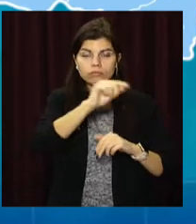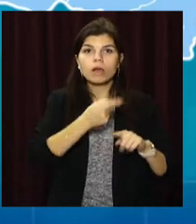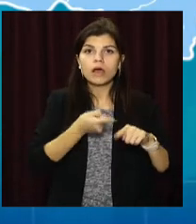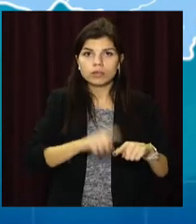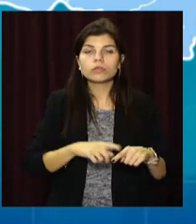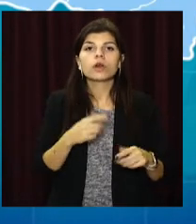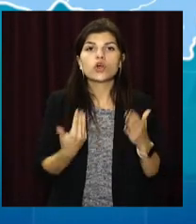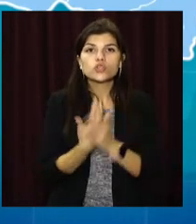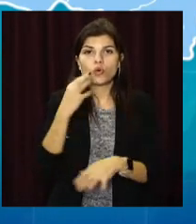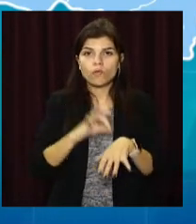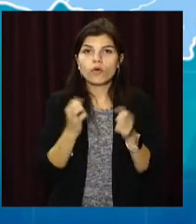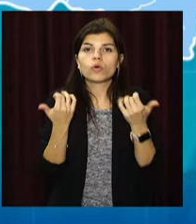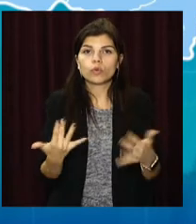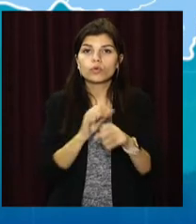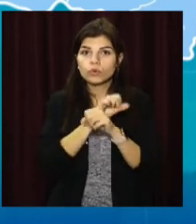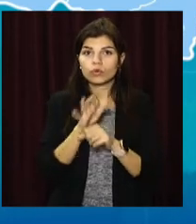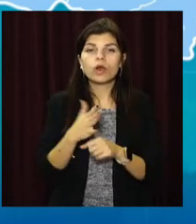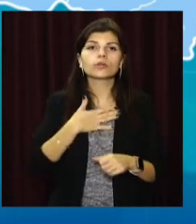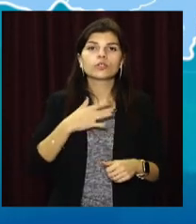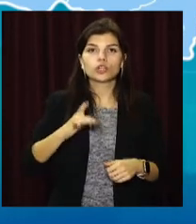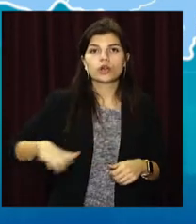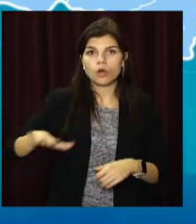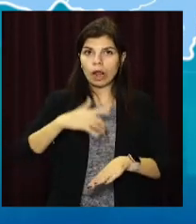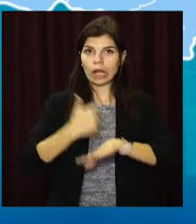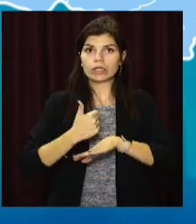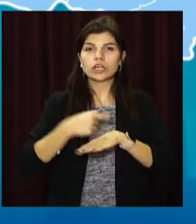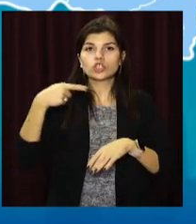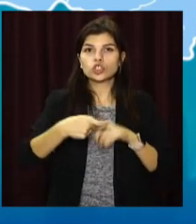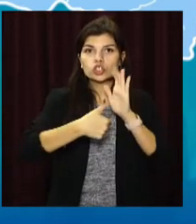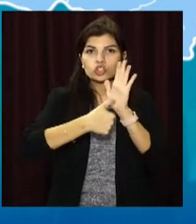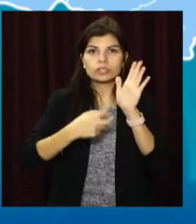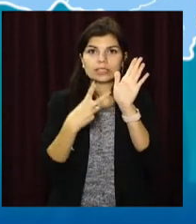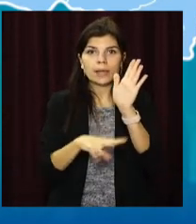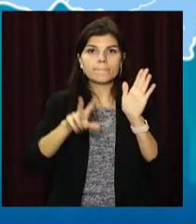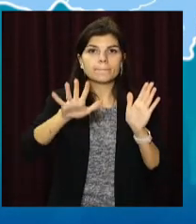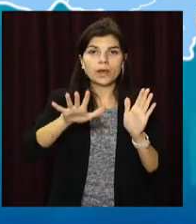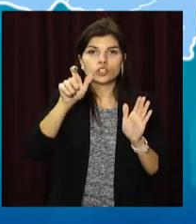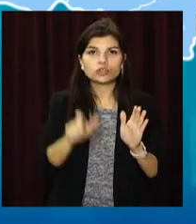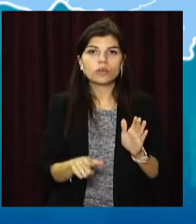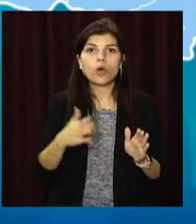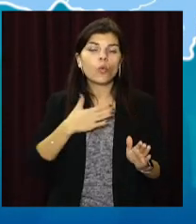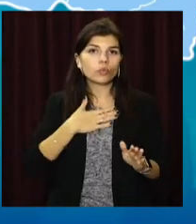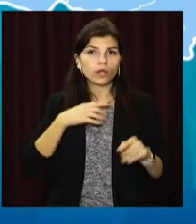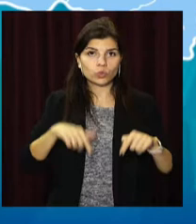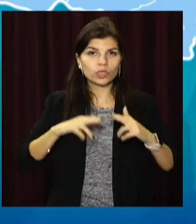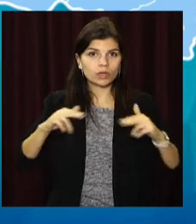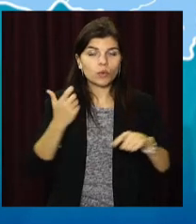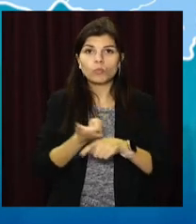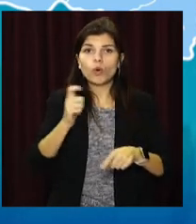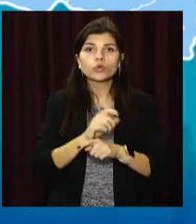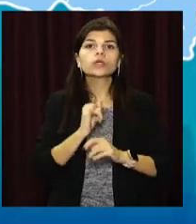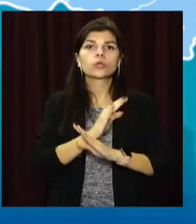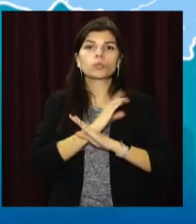За кількістю нових захворілих на корону наш регіон лідер – 1675. У нас найбільше в країні і